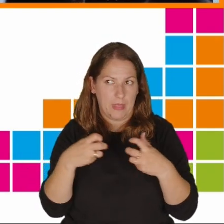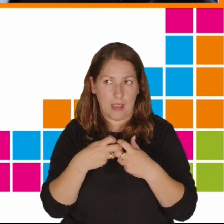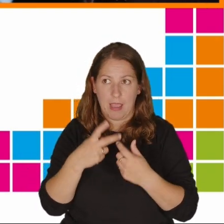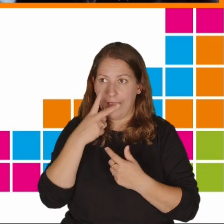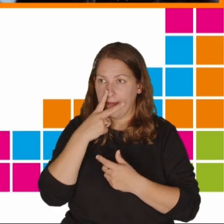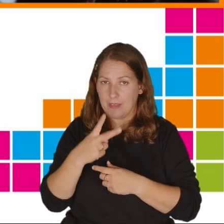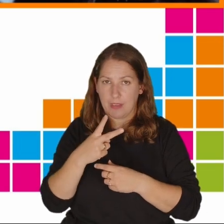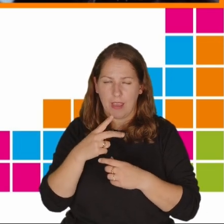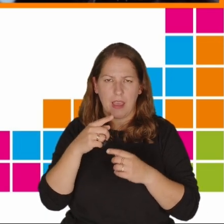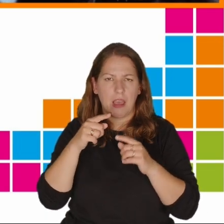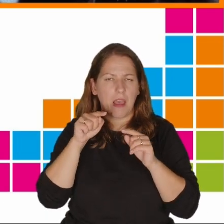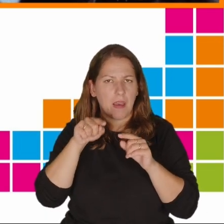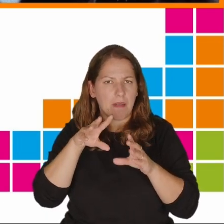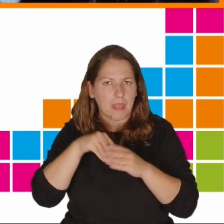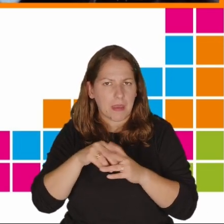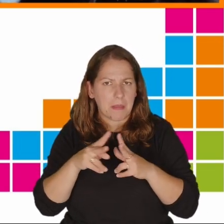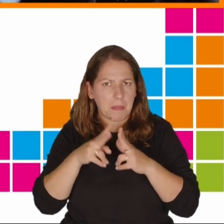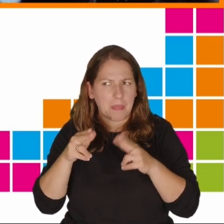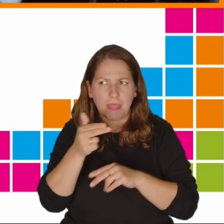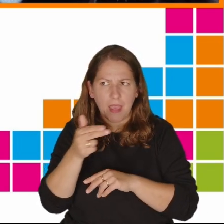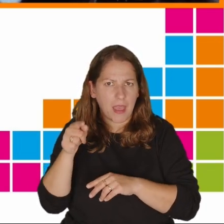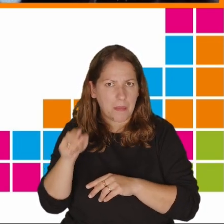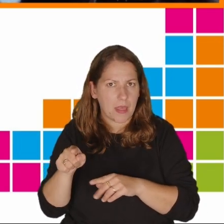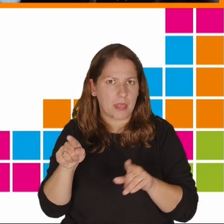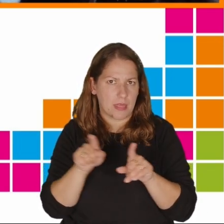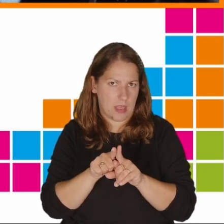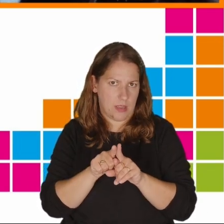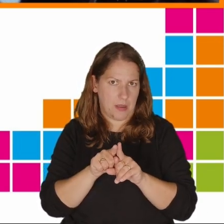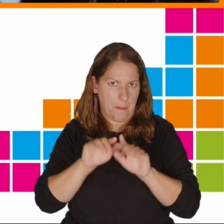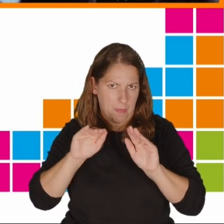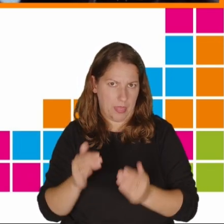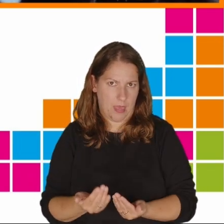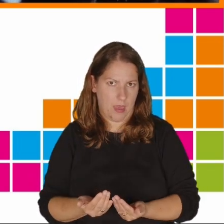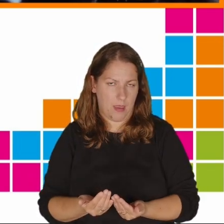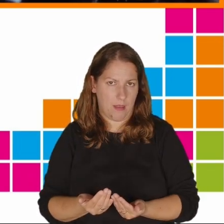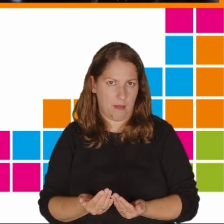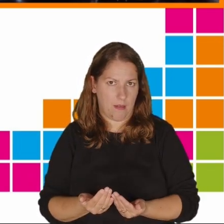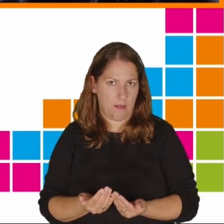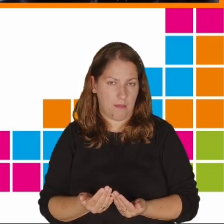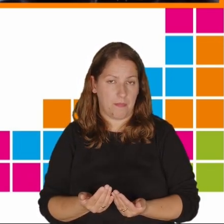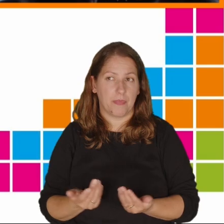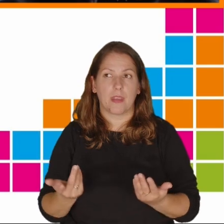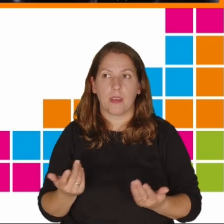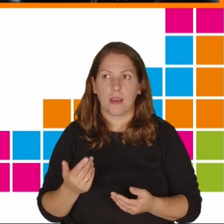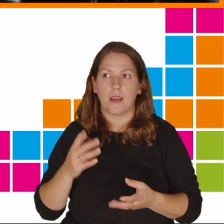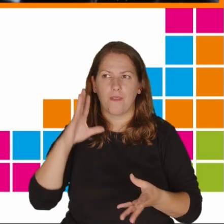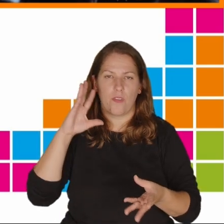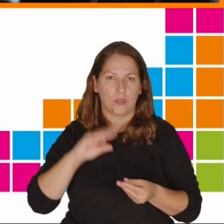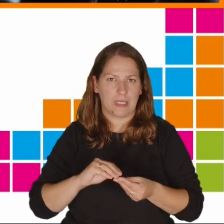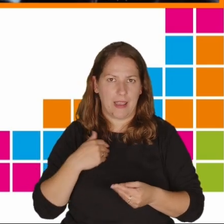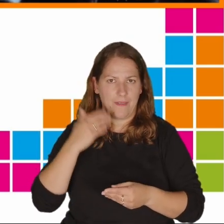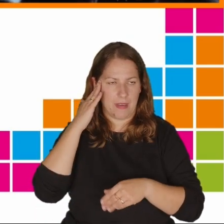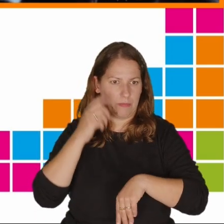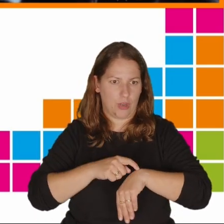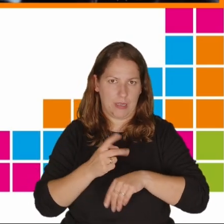wskaźniki także w tym zakresie się zmniejszyły. Wnioski, ponieważ wiem, że już